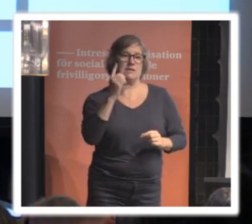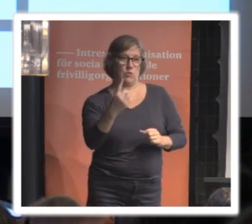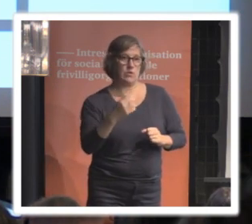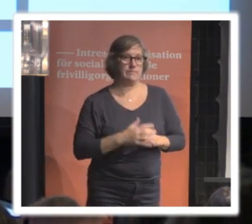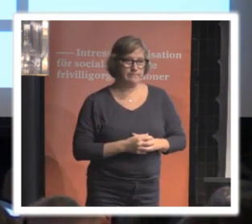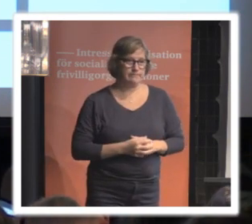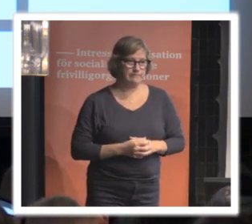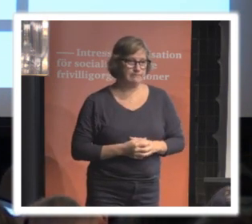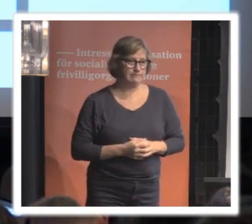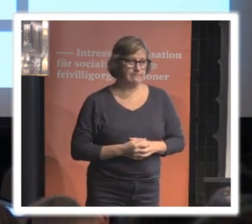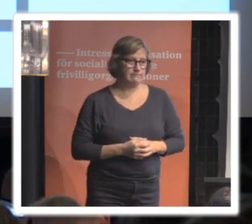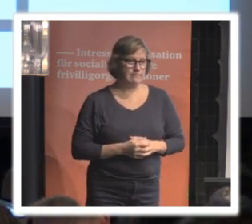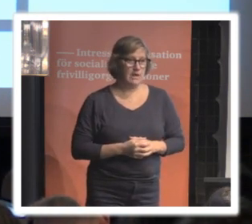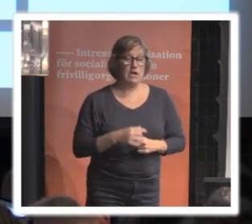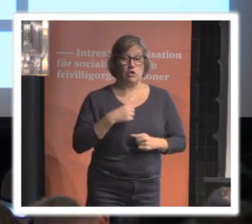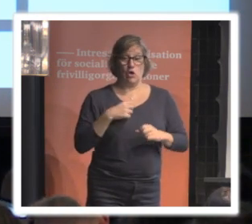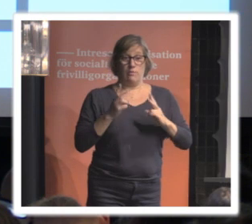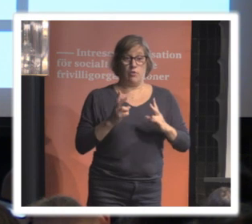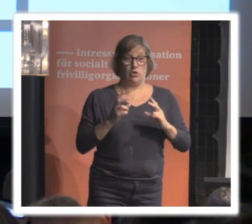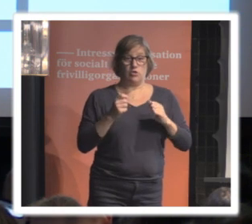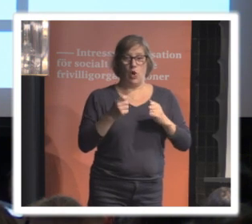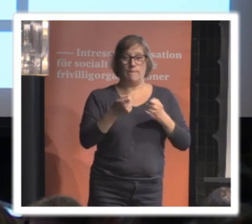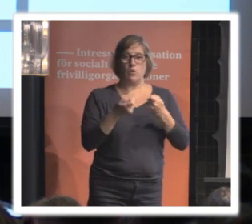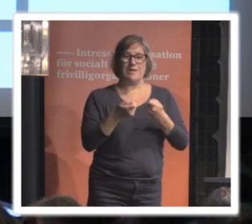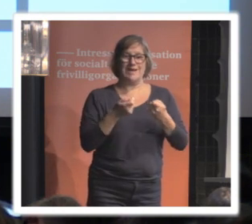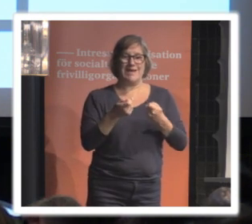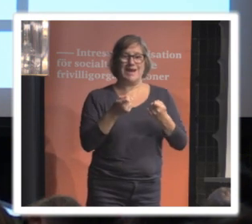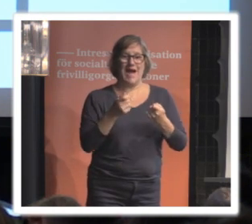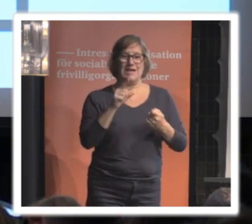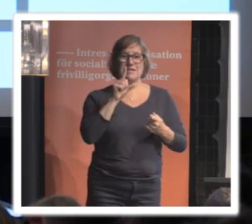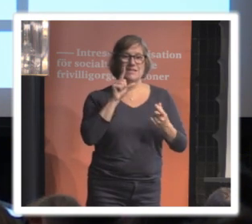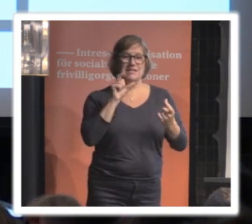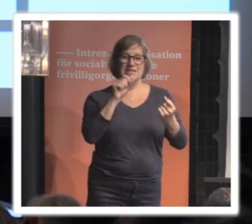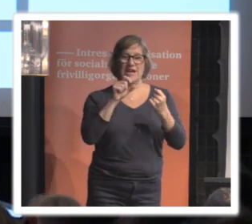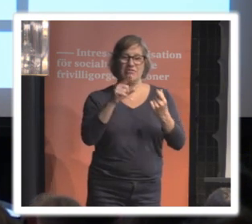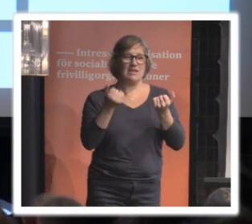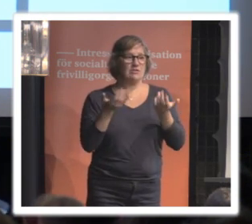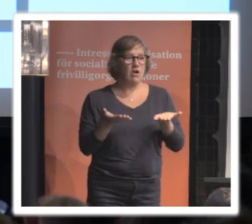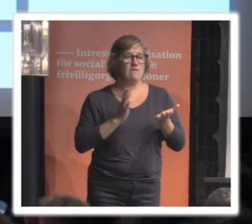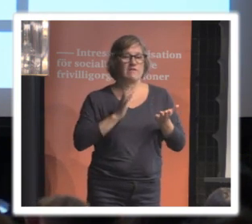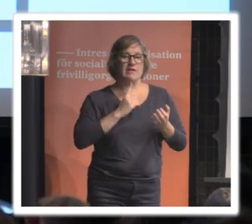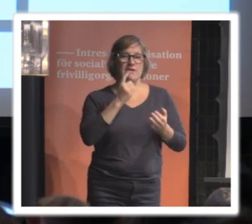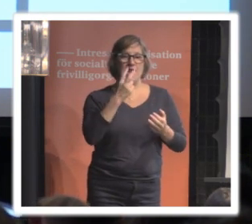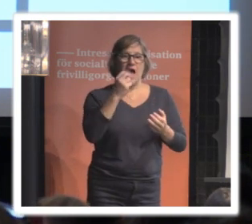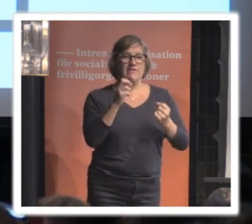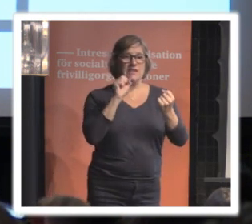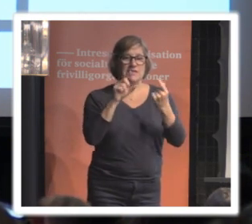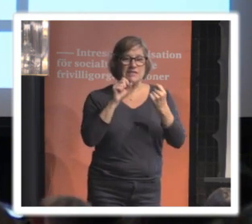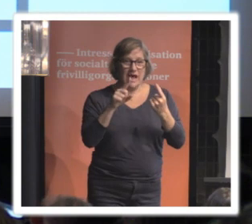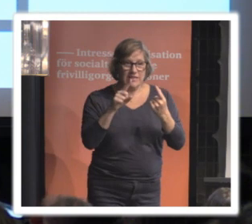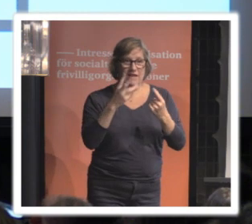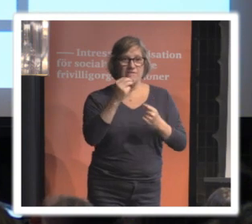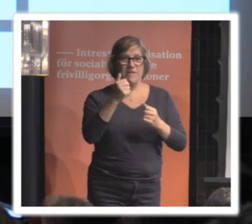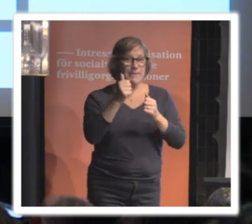Jag kommer också och moderera chatten i dag. Det finns en live chat på webbsändningen för er som